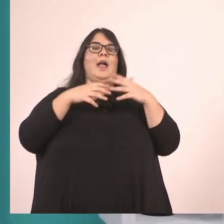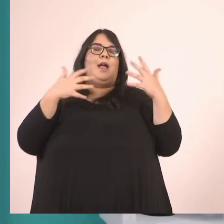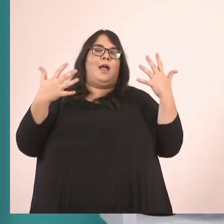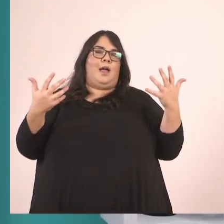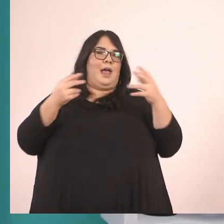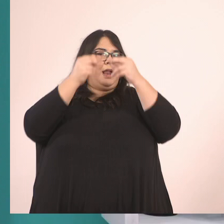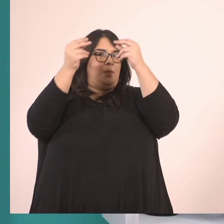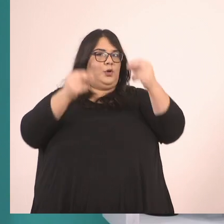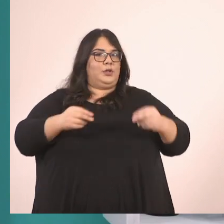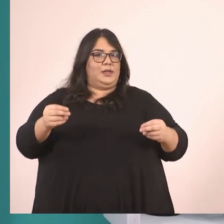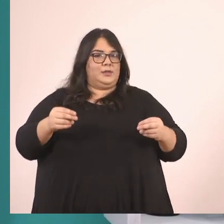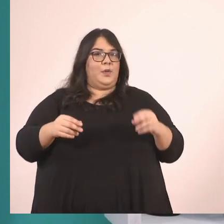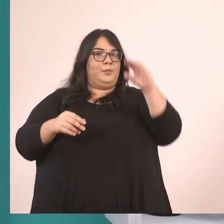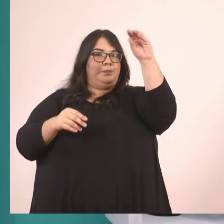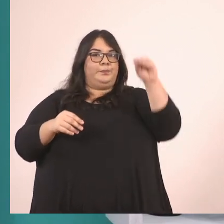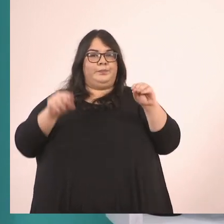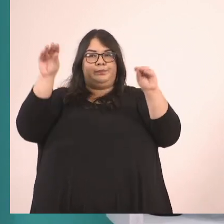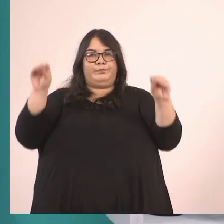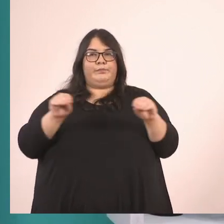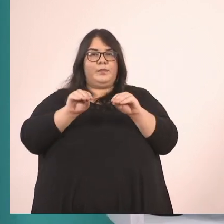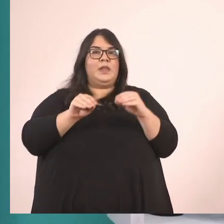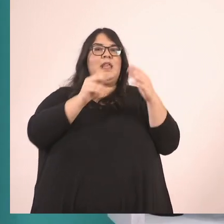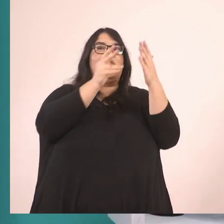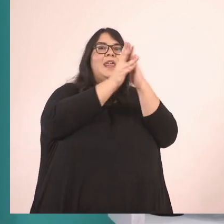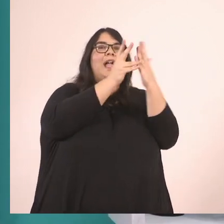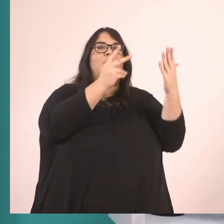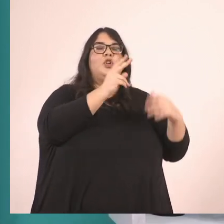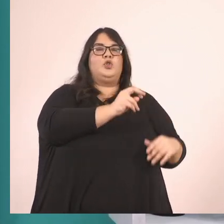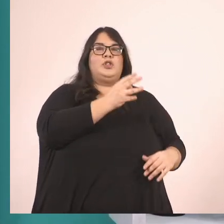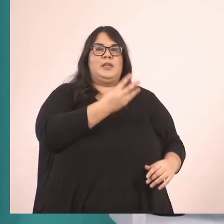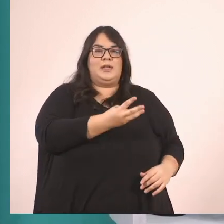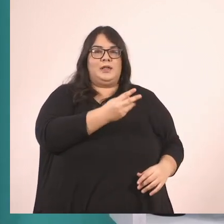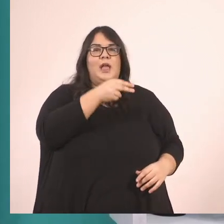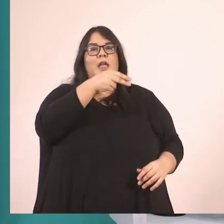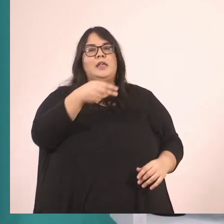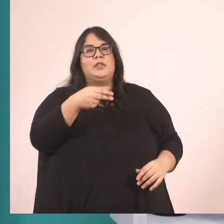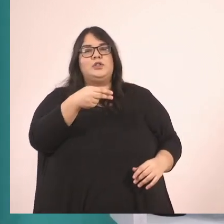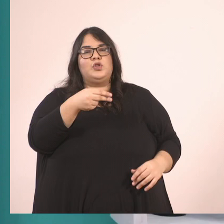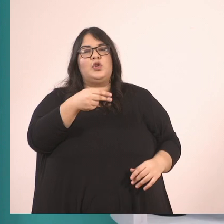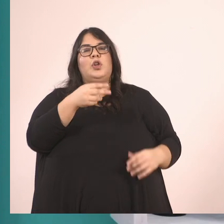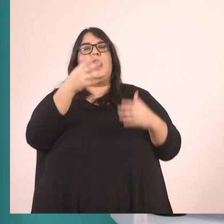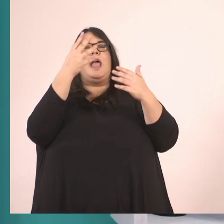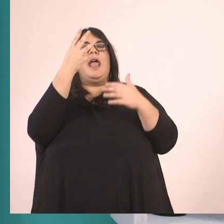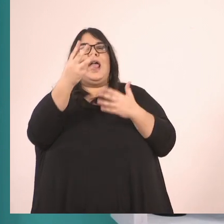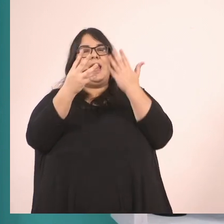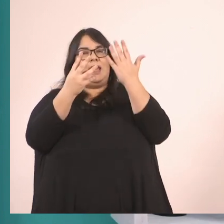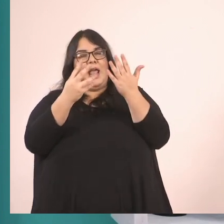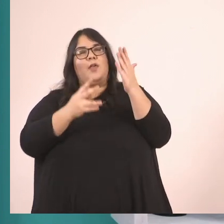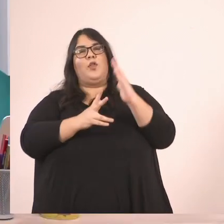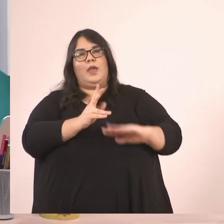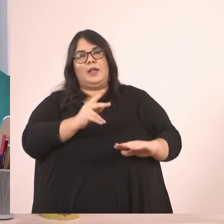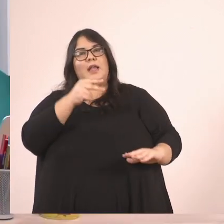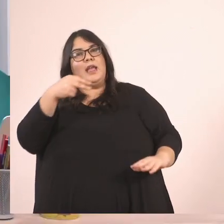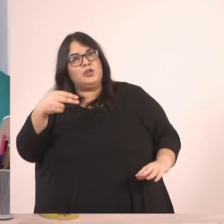Άρα λοιπόν το 18 εικοστά τέταρτα είναι ισοδύναμο με το 9 δωδέκατα και είναι